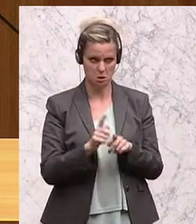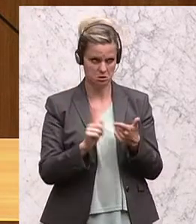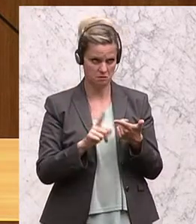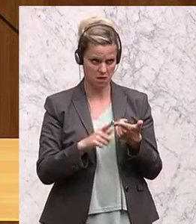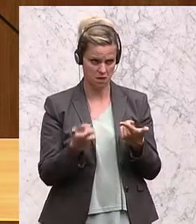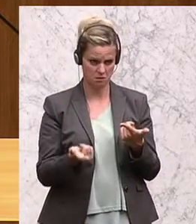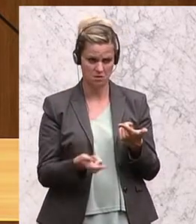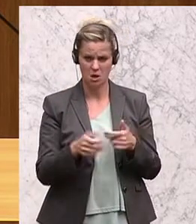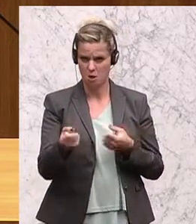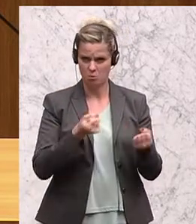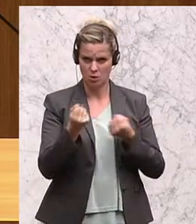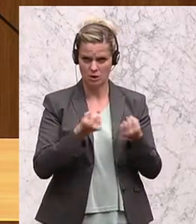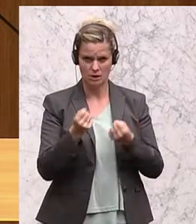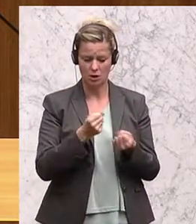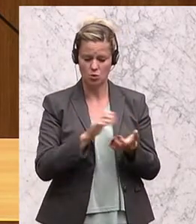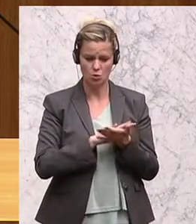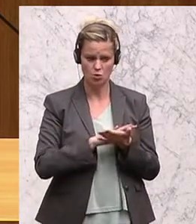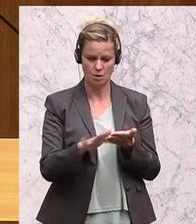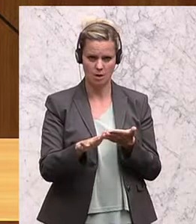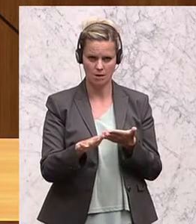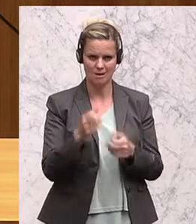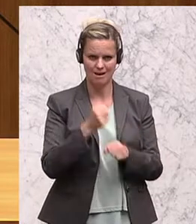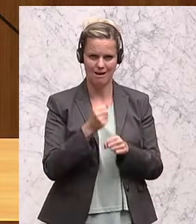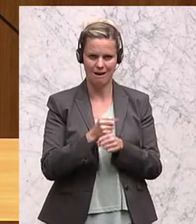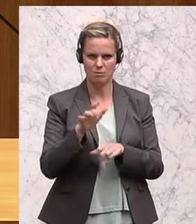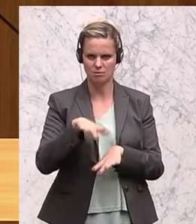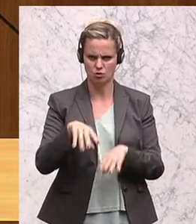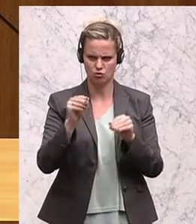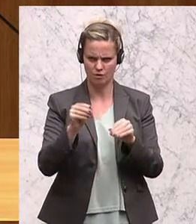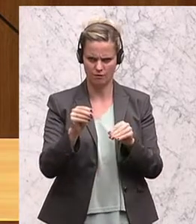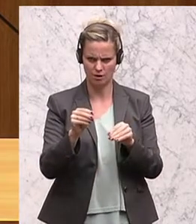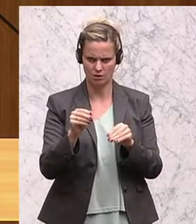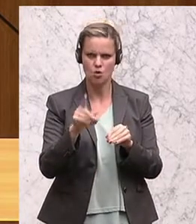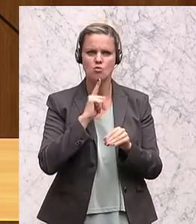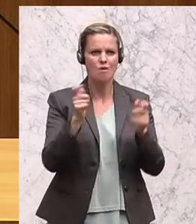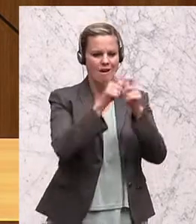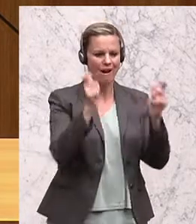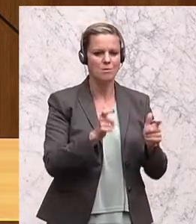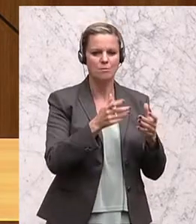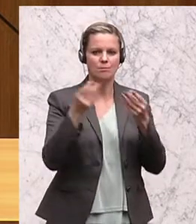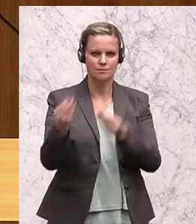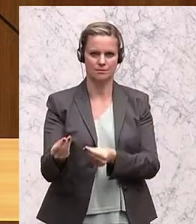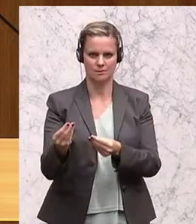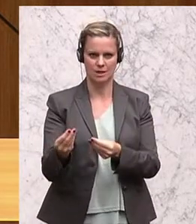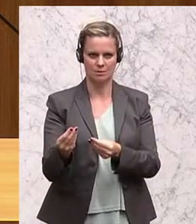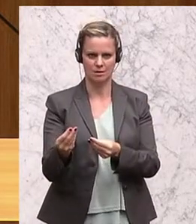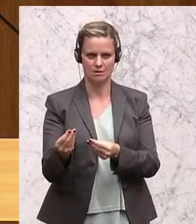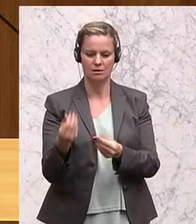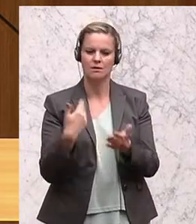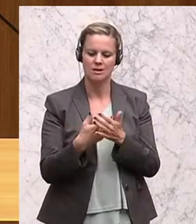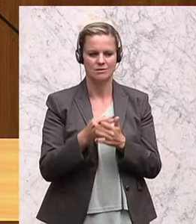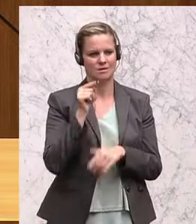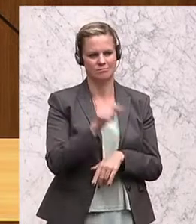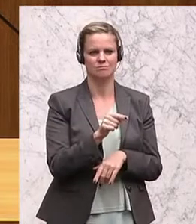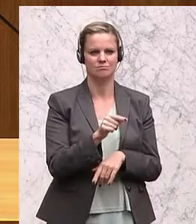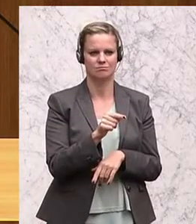sagen, die Politik hat noch nie Arbeitsplätze geschaffen, nur die Rahmenbedingungen dazu. Und ich glaube, die sind hier